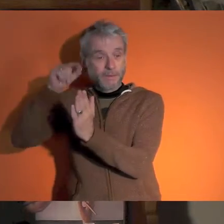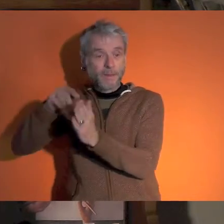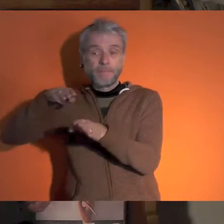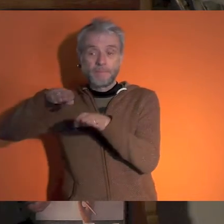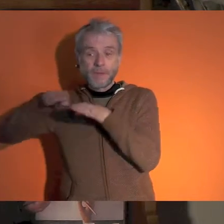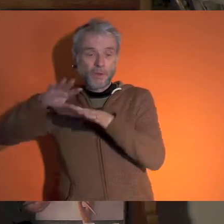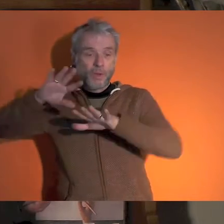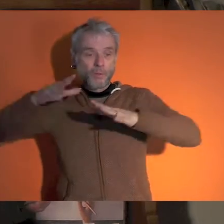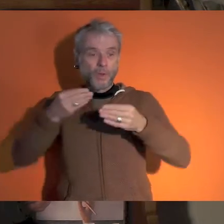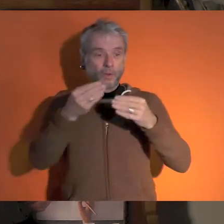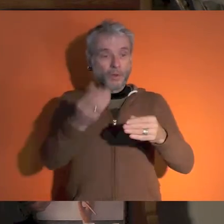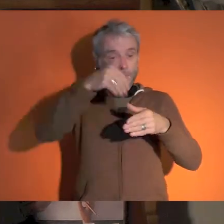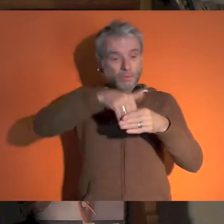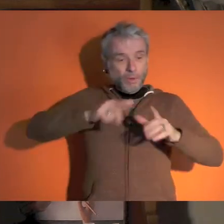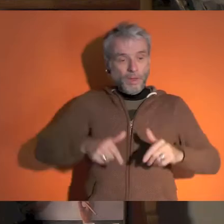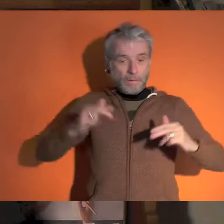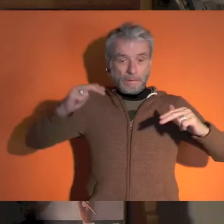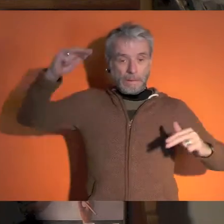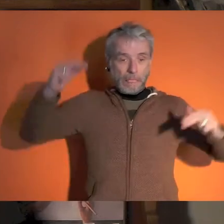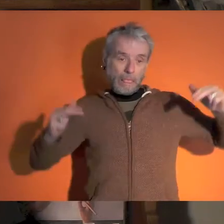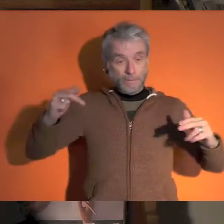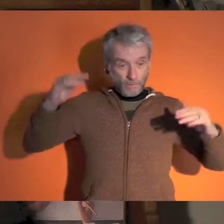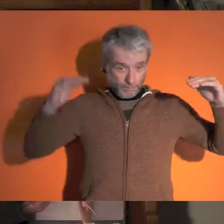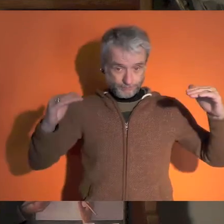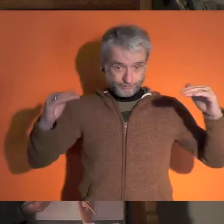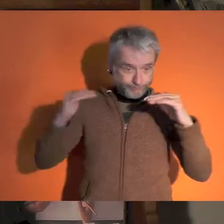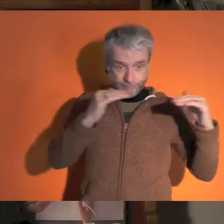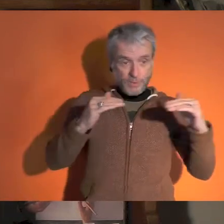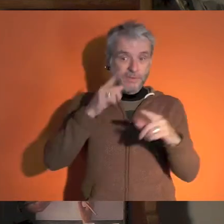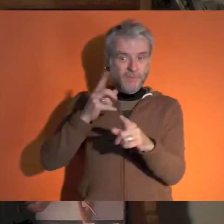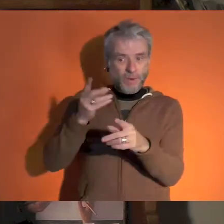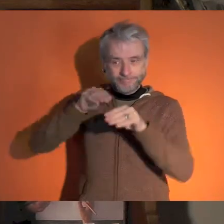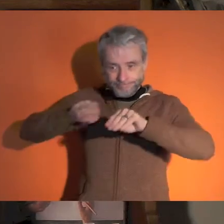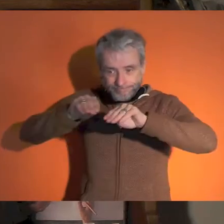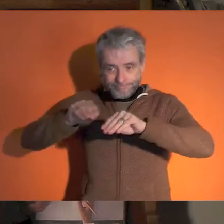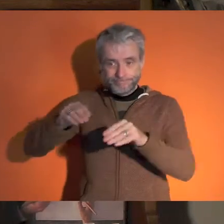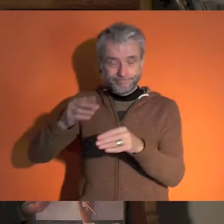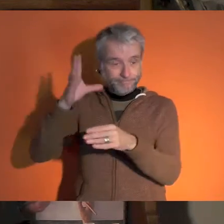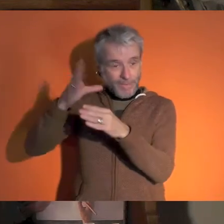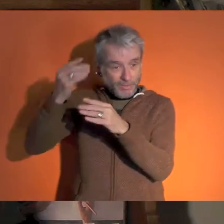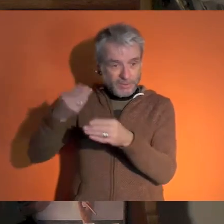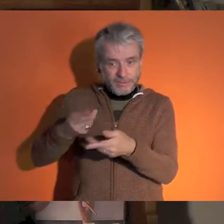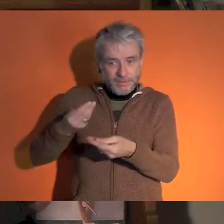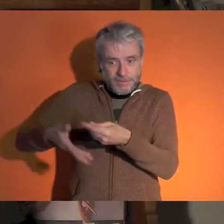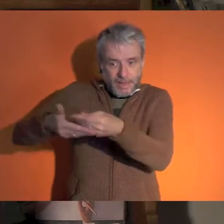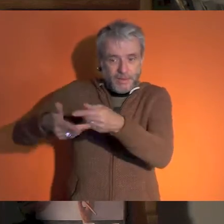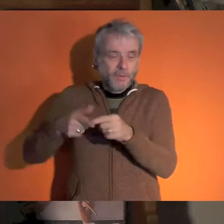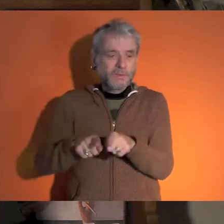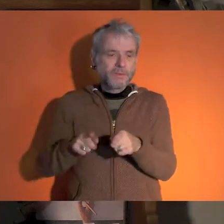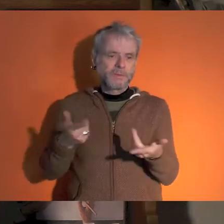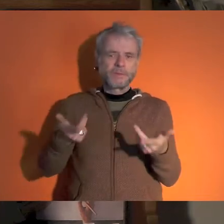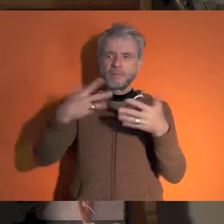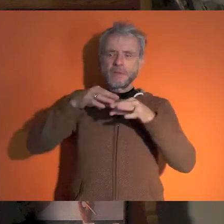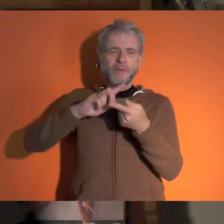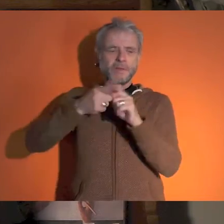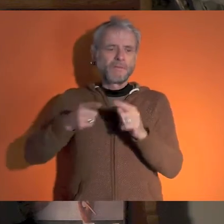'ATD Carmon, qui a écrit sur les façons de réduire les inégalités à l'école, d'associer les parents à l'apprentissage et